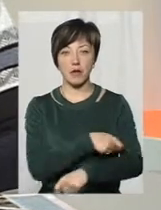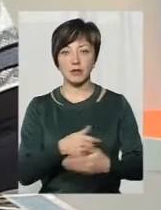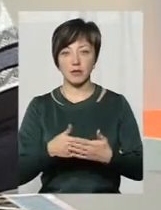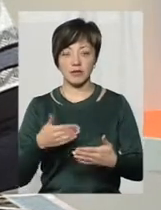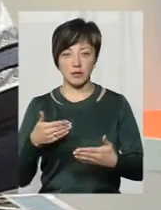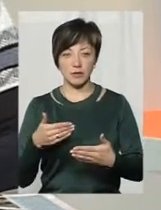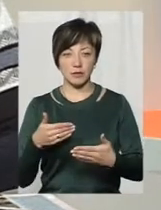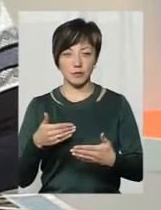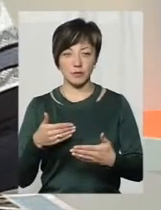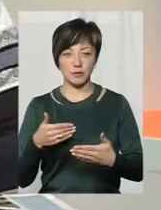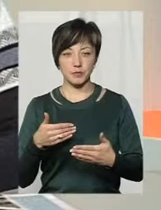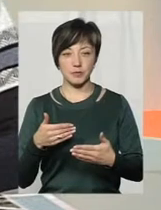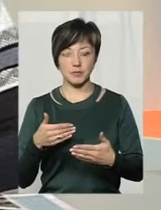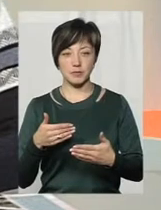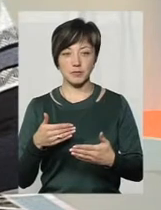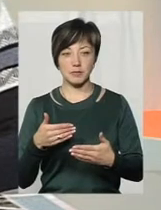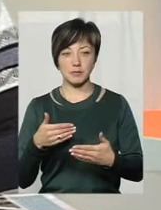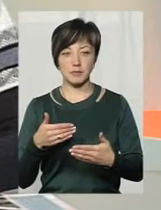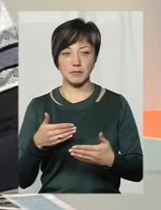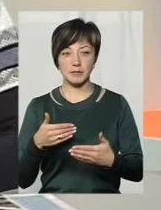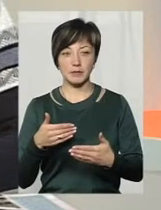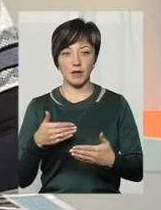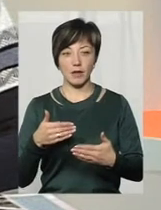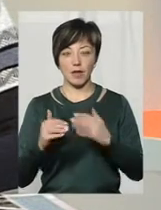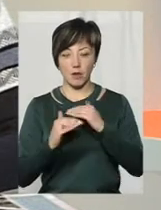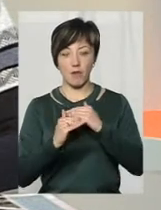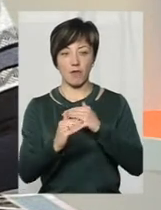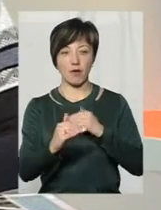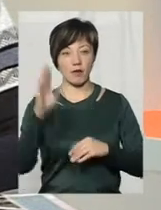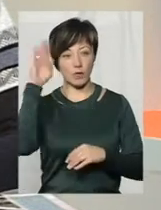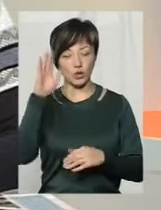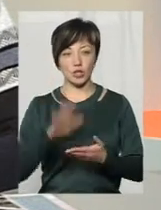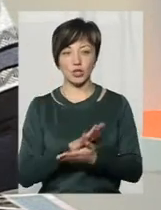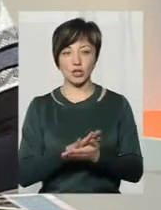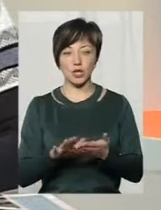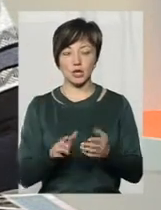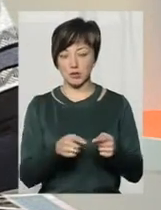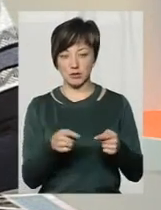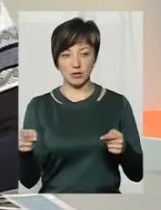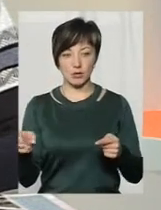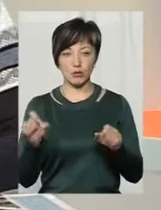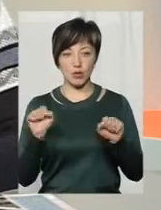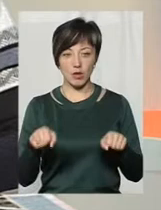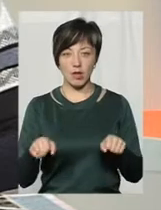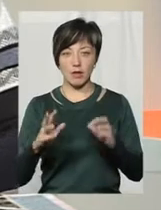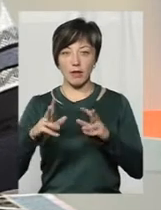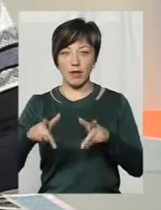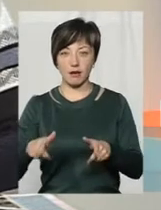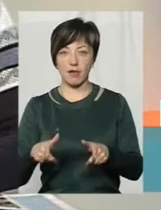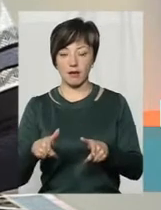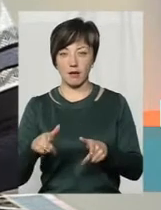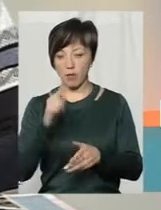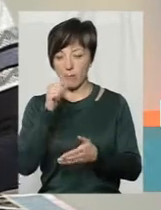дзеркала води розчищали, щоб могла зайти важка техніка.